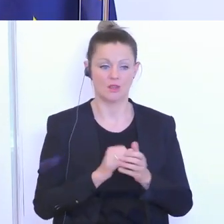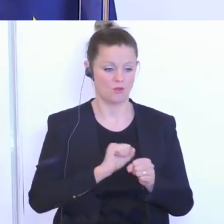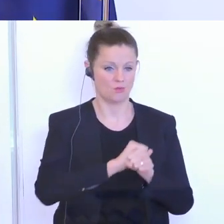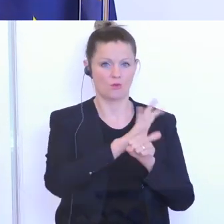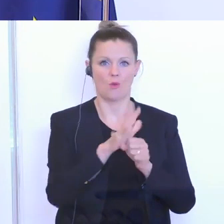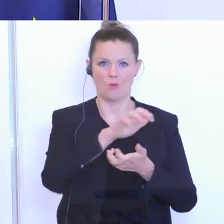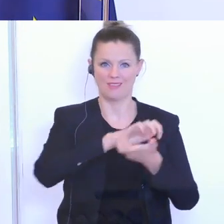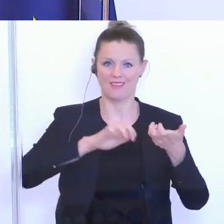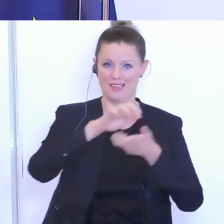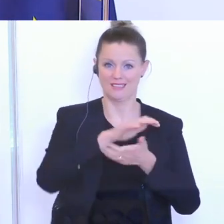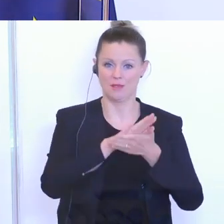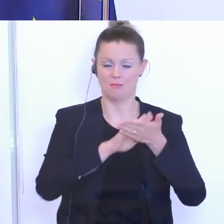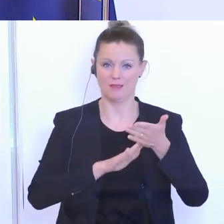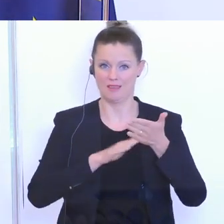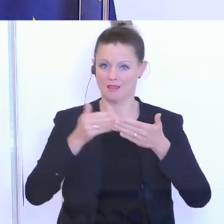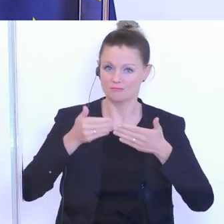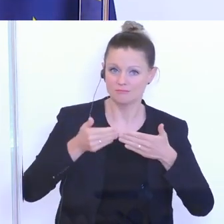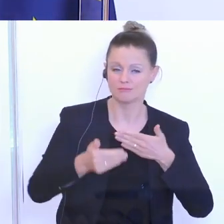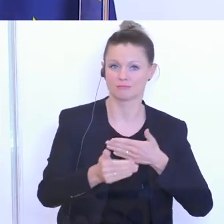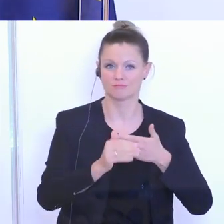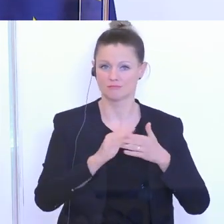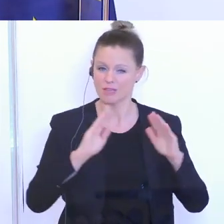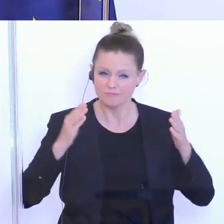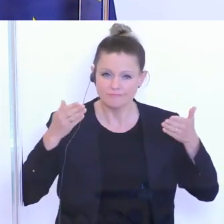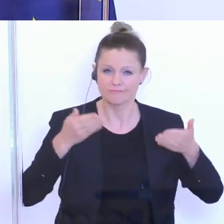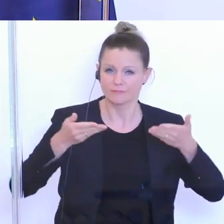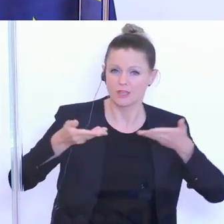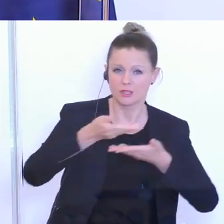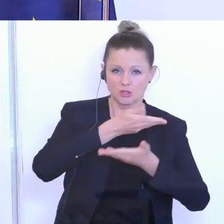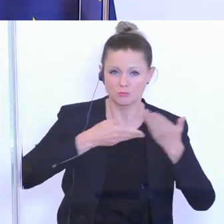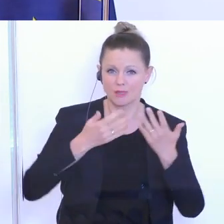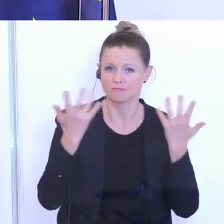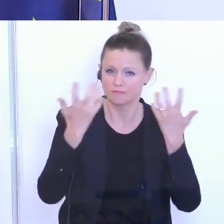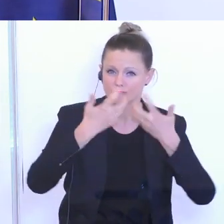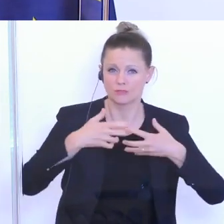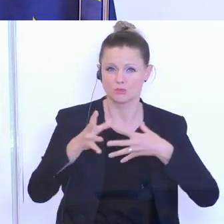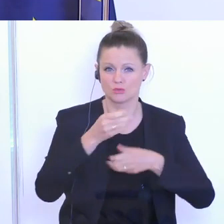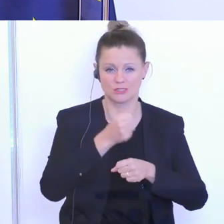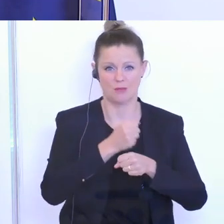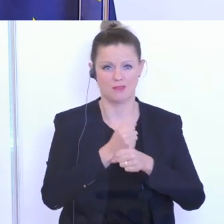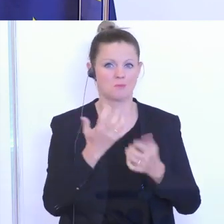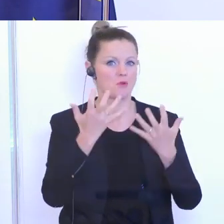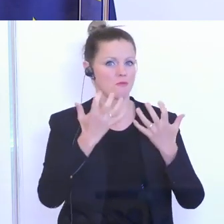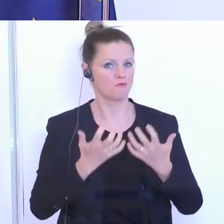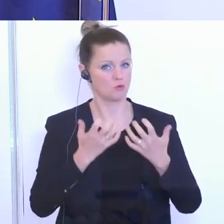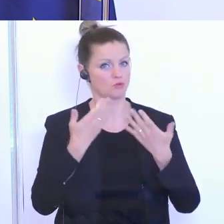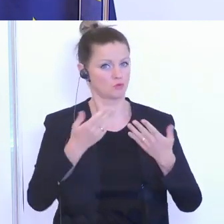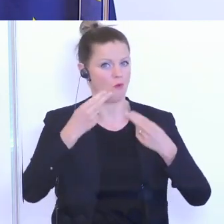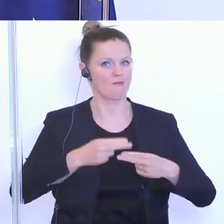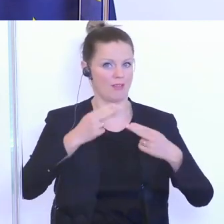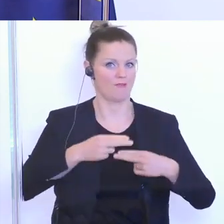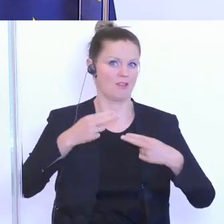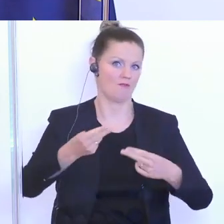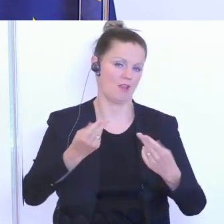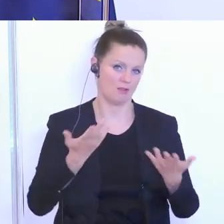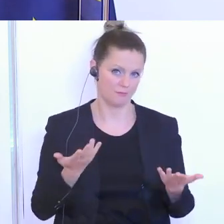Coronakrise es hier intensive Gespräche und eine Zusammenarbeit gegeben hat, der Wunsch besteht, das fortzusetzen. Es gibt